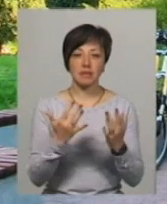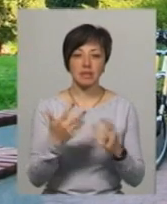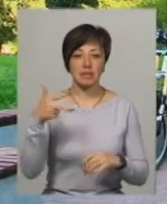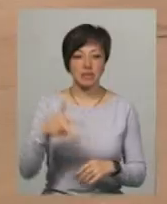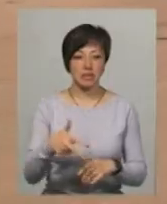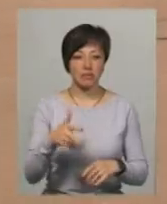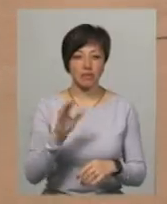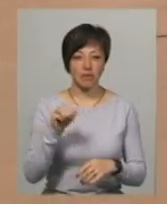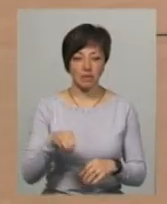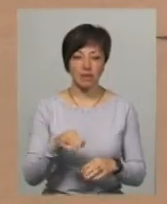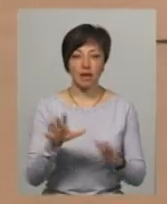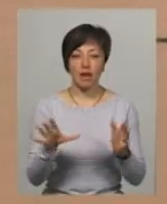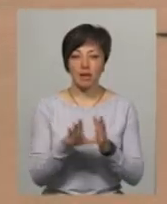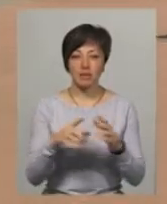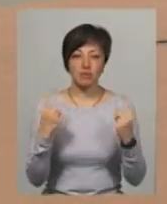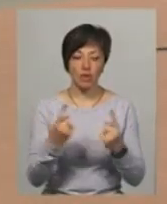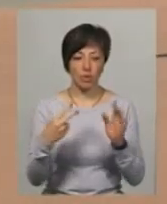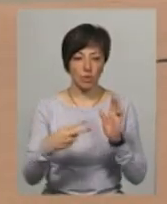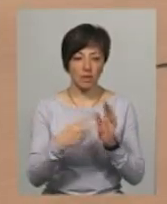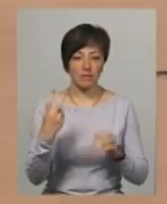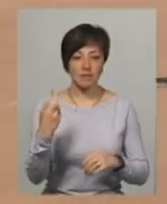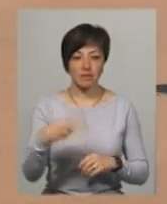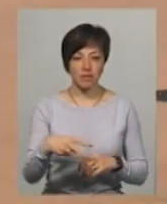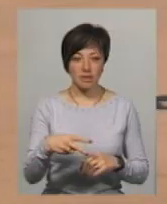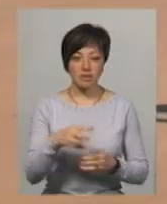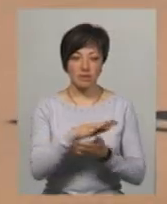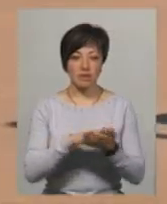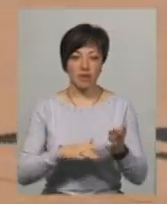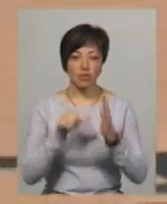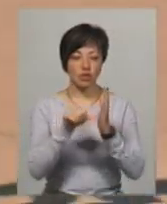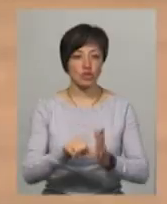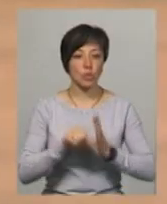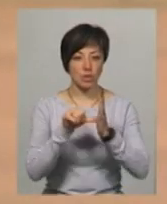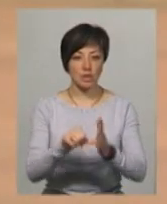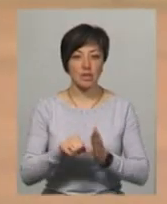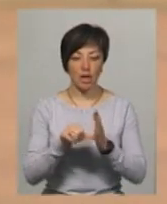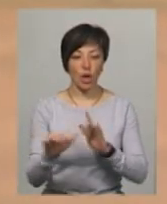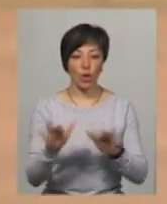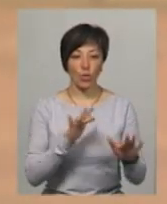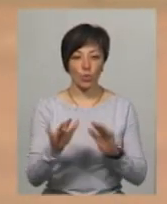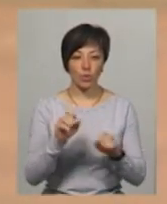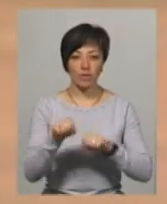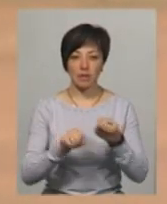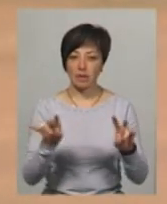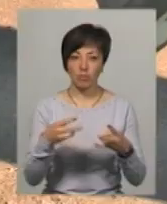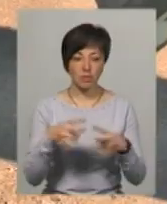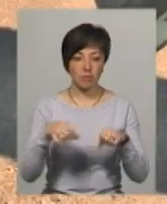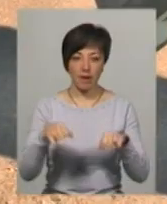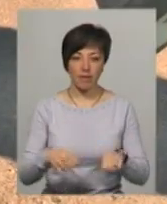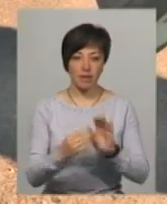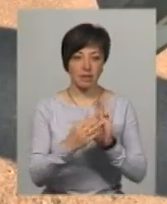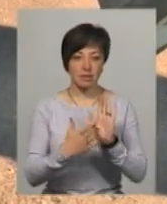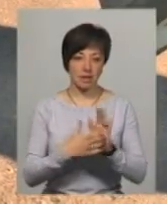3000 ватт. Підзарядка від звичайної розетки 220 вольт триває близько шести годин. Для руху на велосипедбайку не потрібні права та